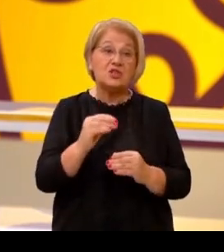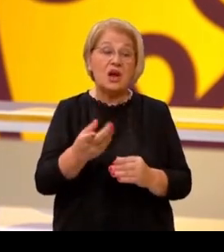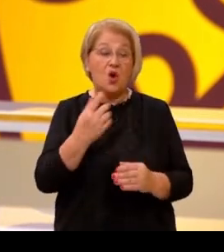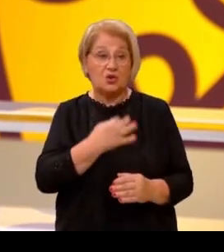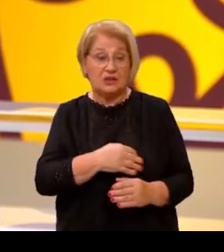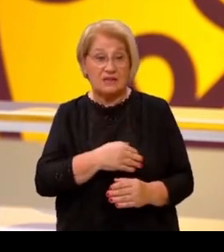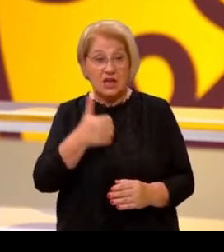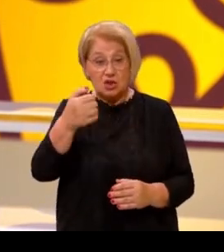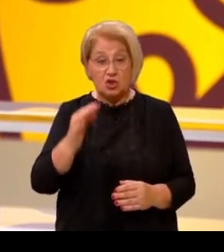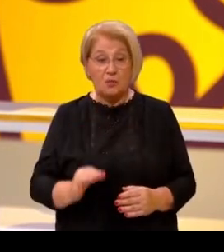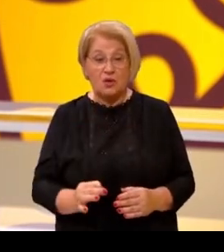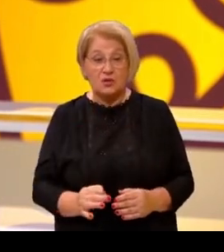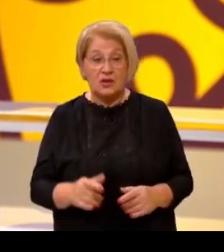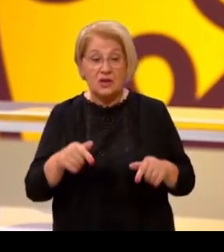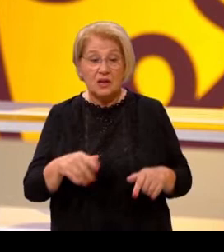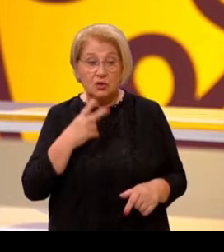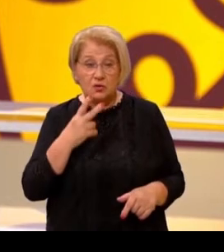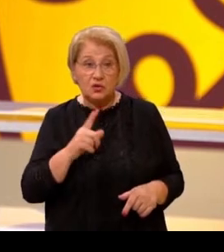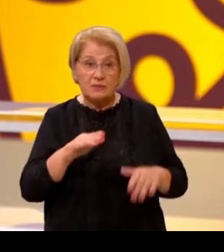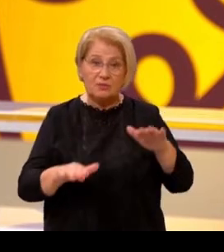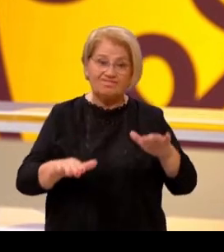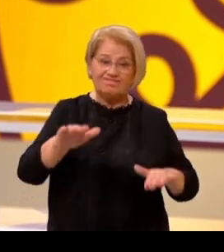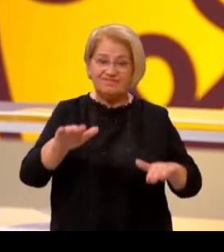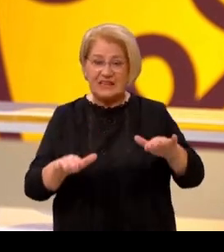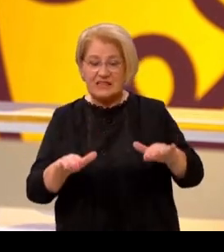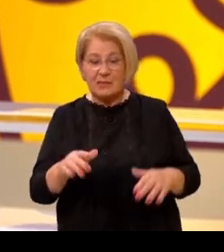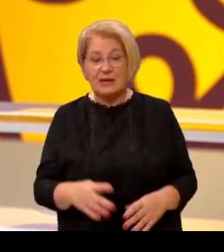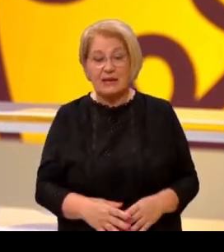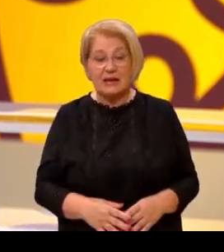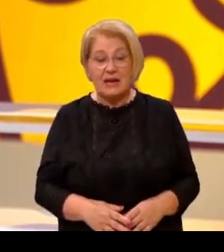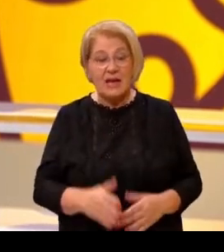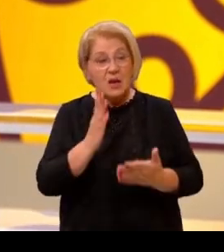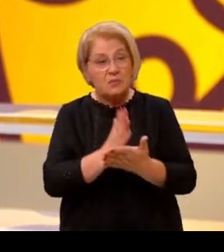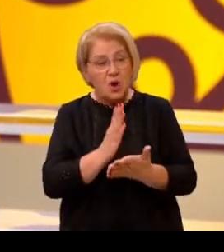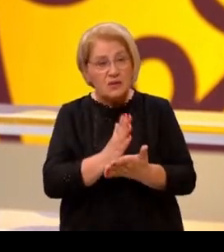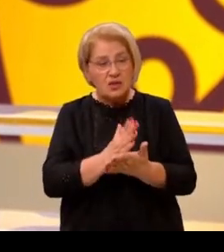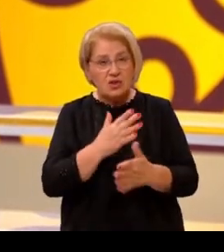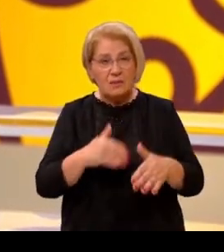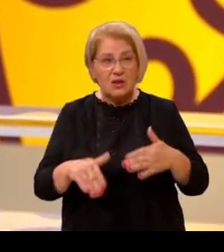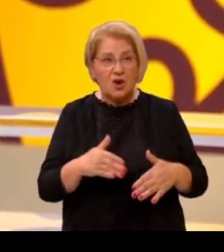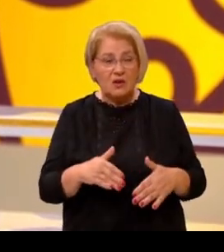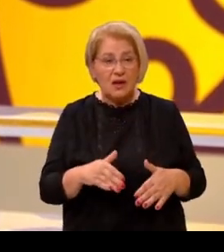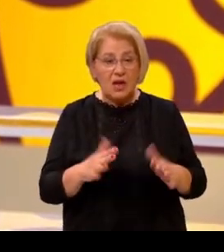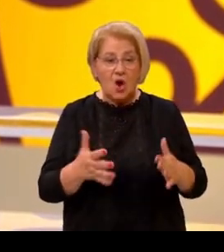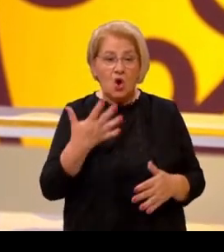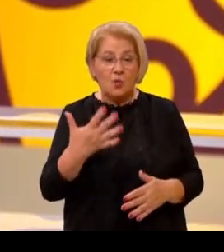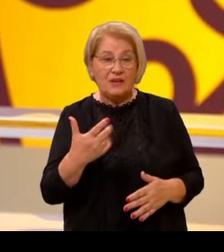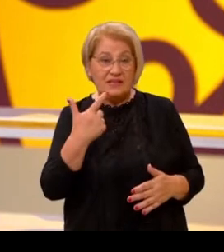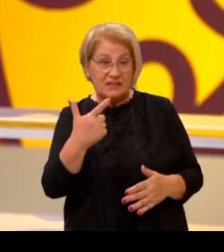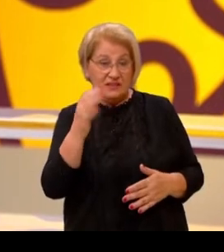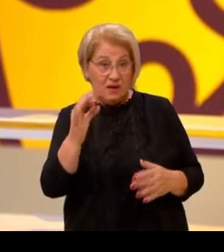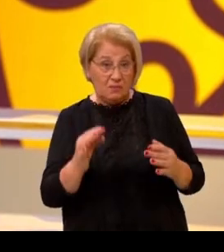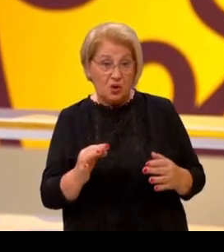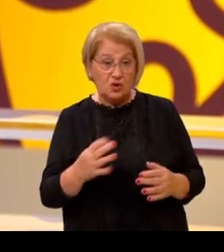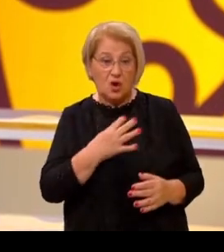100%. Tu vidimo nesrazmjer. Znači, udjel prosječne mirovine u prosječnoj plaći u Sloveniji se kreće oko 52%,